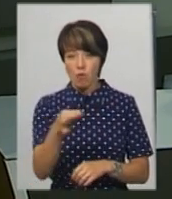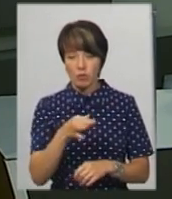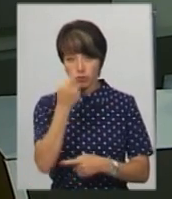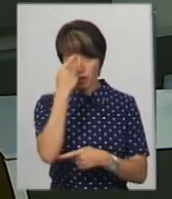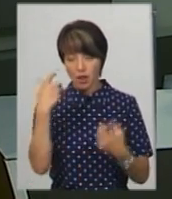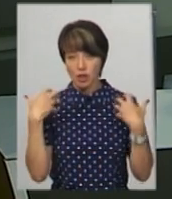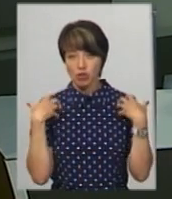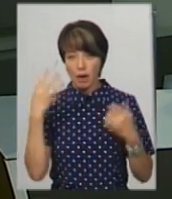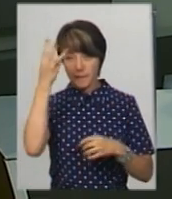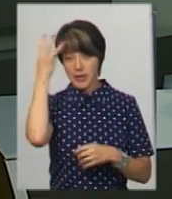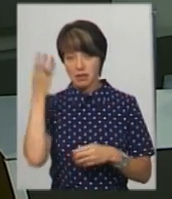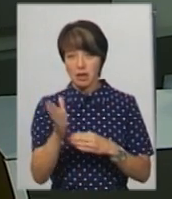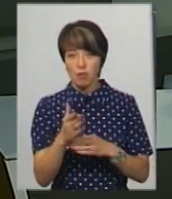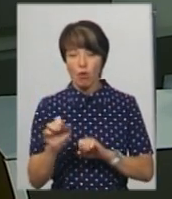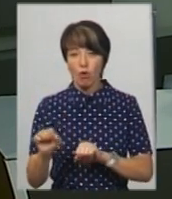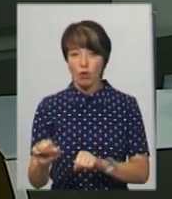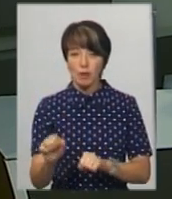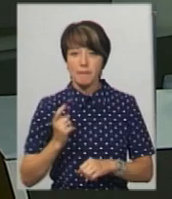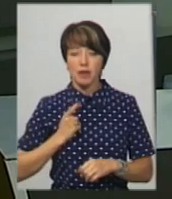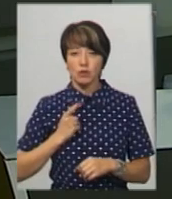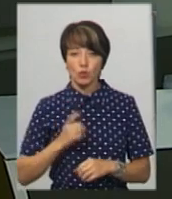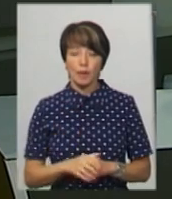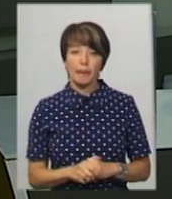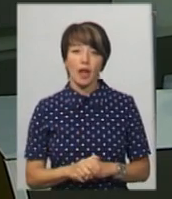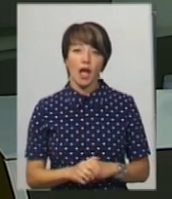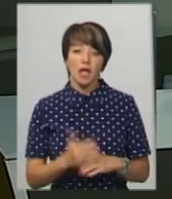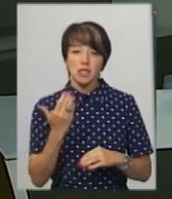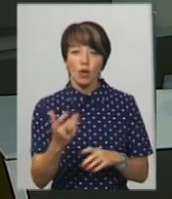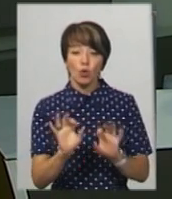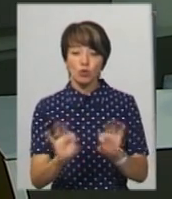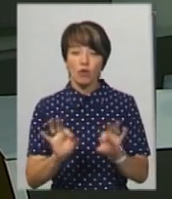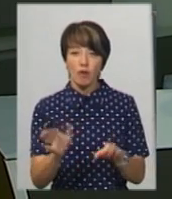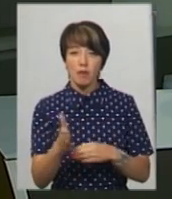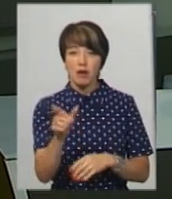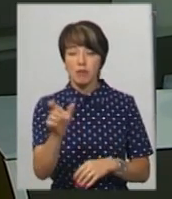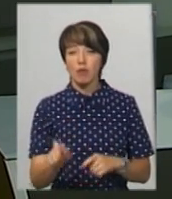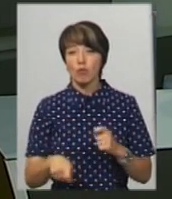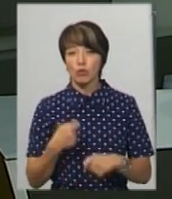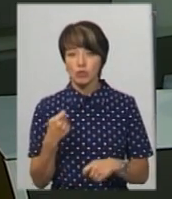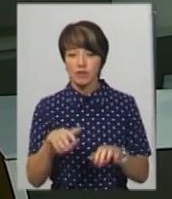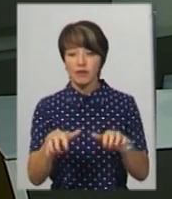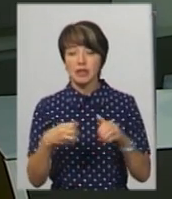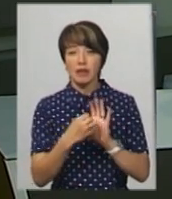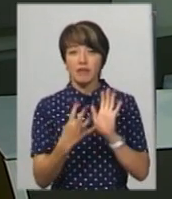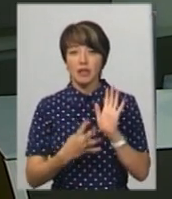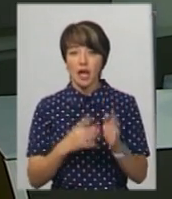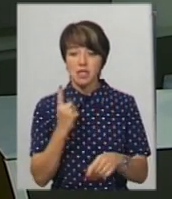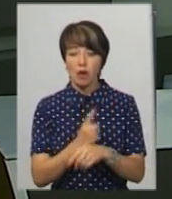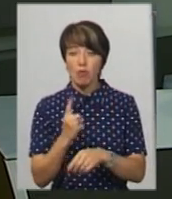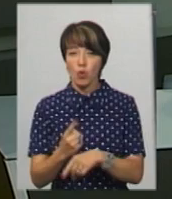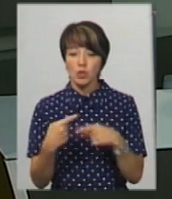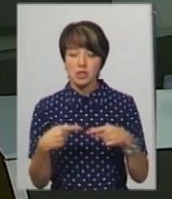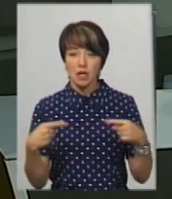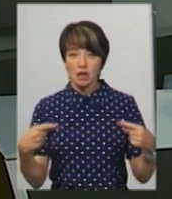повідомляє начальник Хмельницького рибоохоронного патруля Андрій Полудняк. За його словами, у рибалок порушників вилучили 19 заборонених